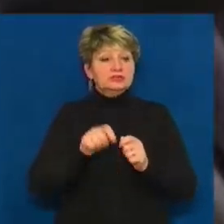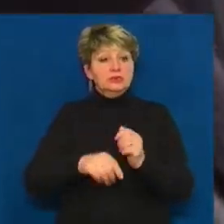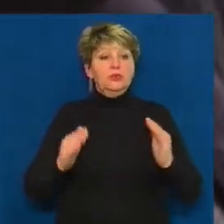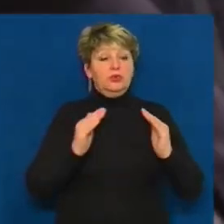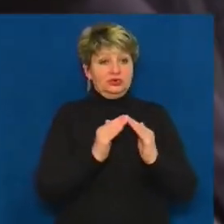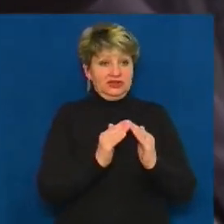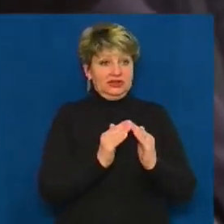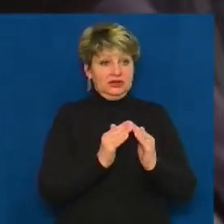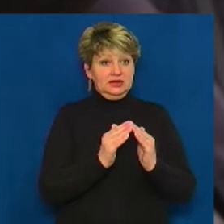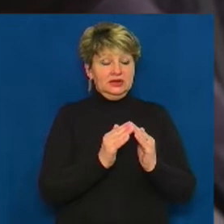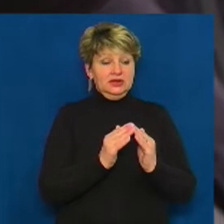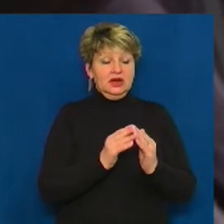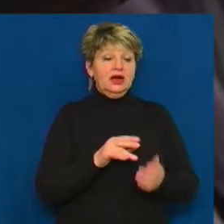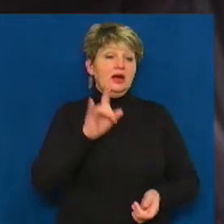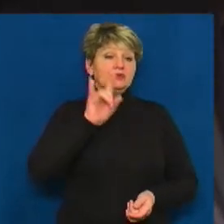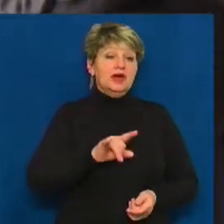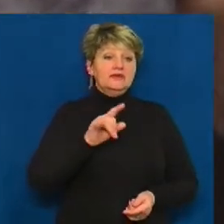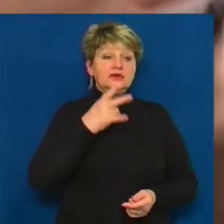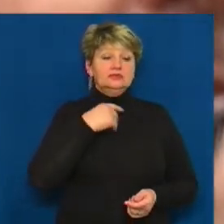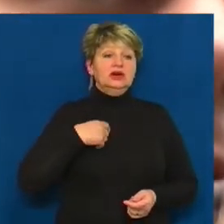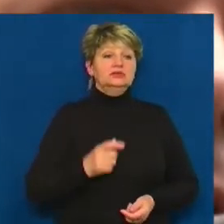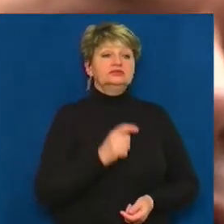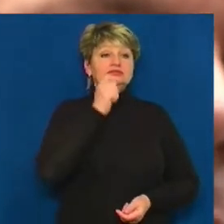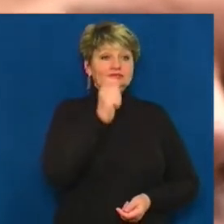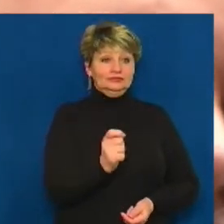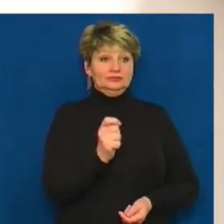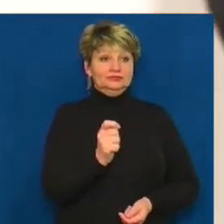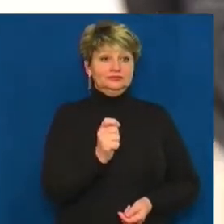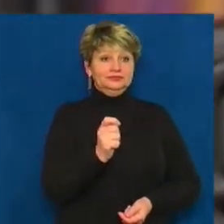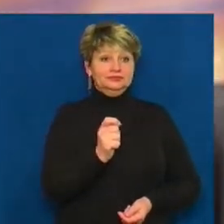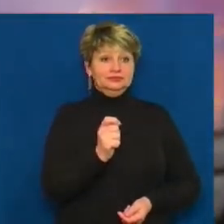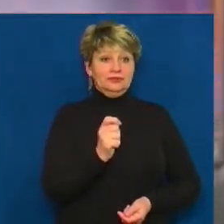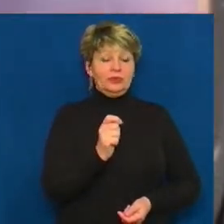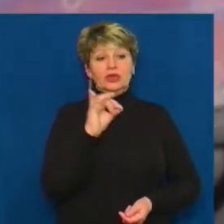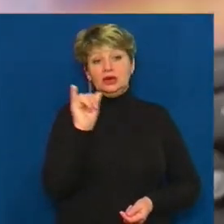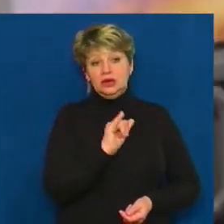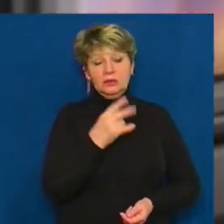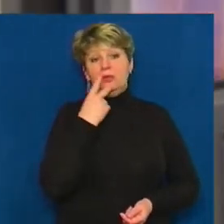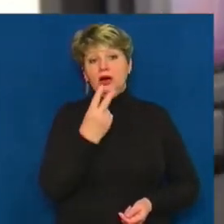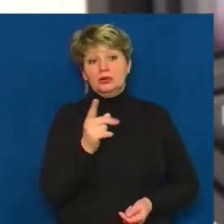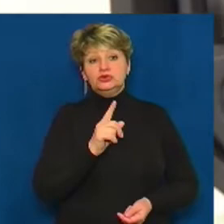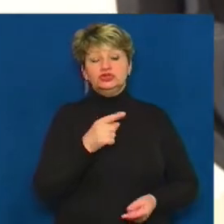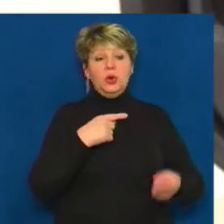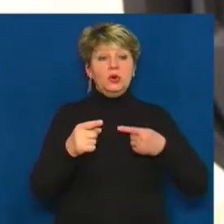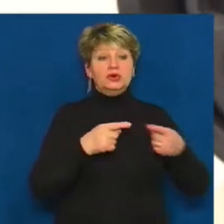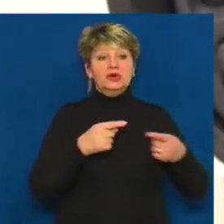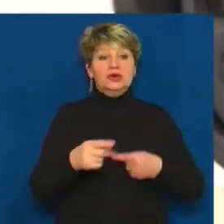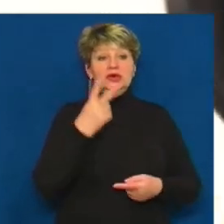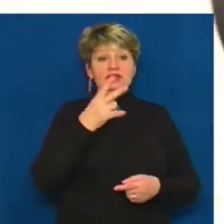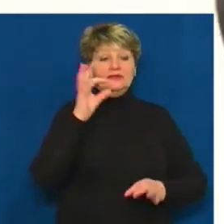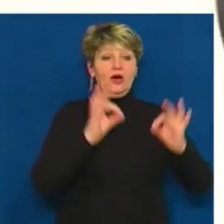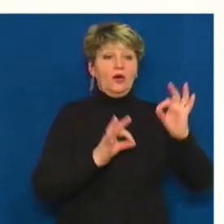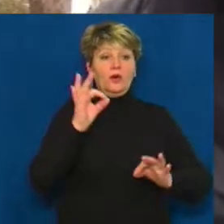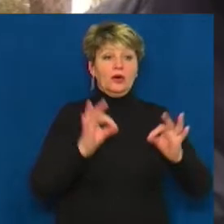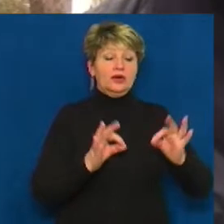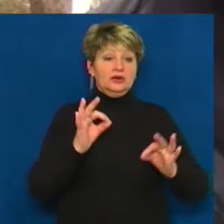А наводимо на вікно в під'їзді і бачимо, що різниця 2 градуси з оточуючим